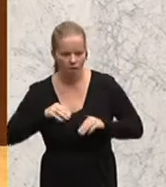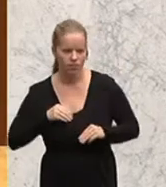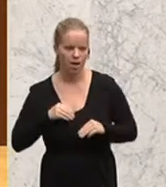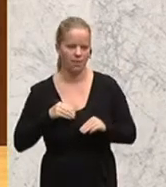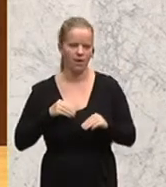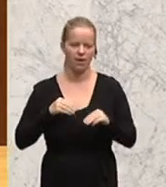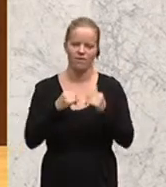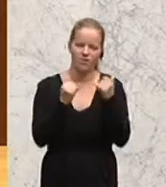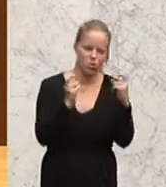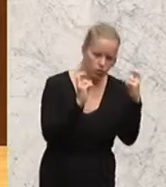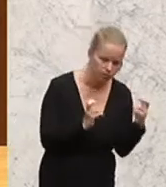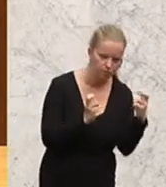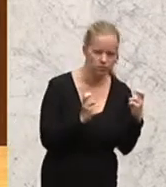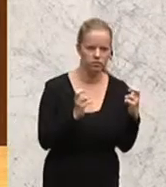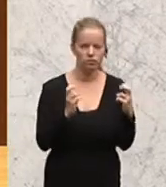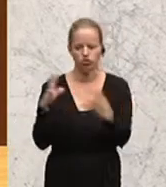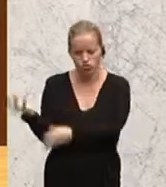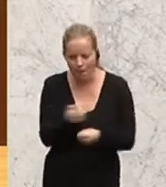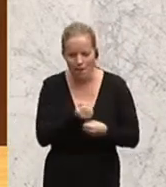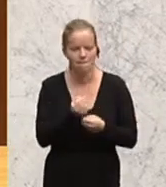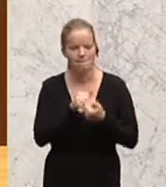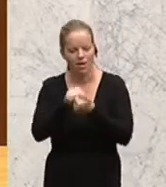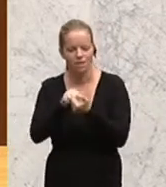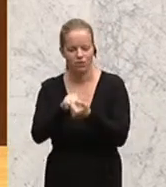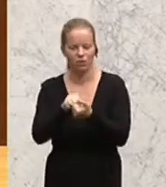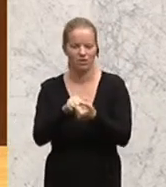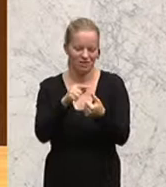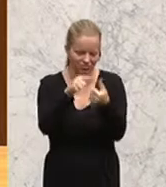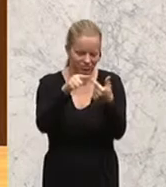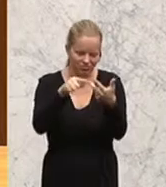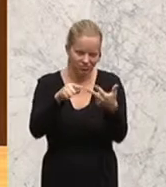Schlepperbekämpfung sind nur die Spitze des Heißbergs.